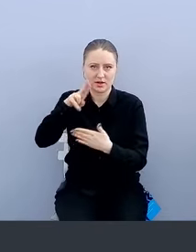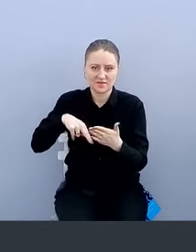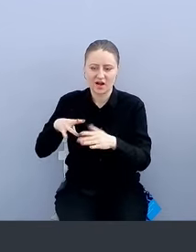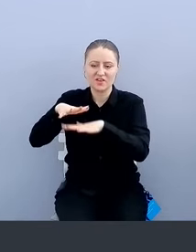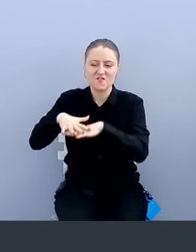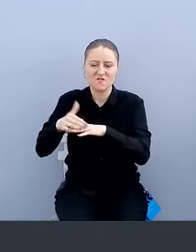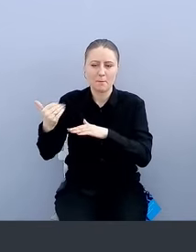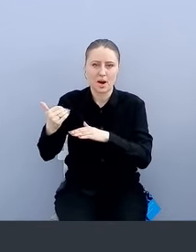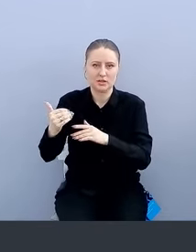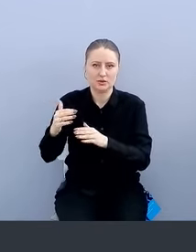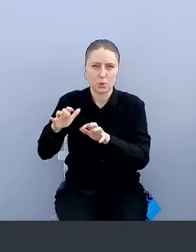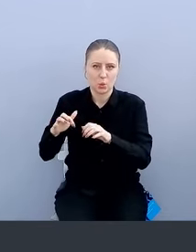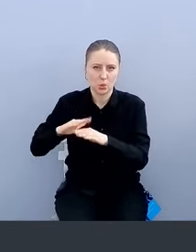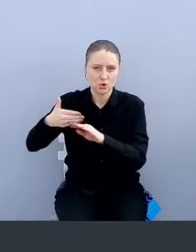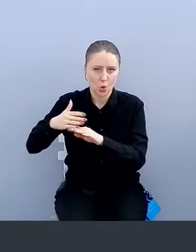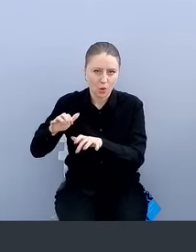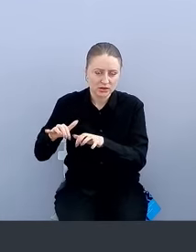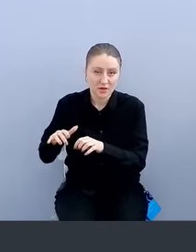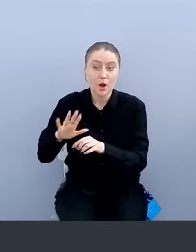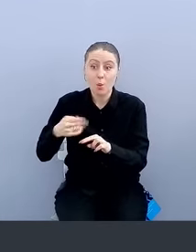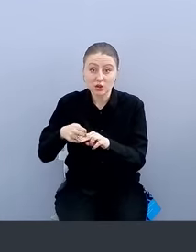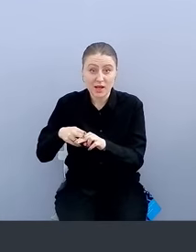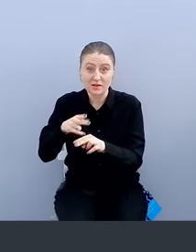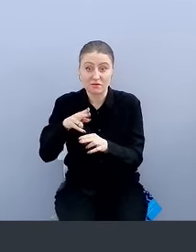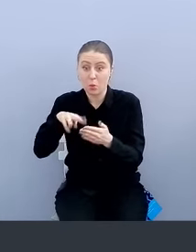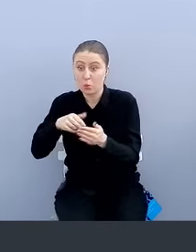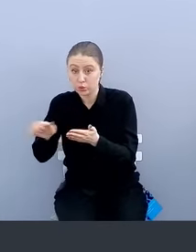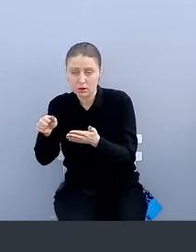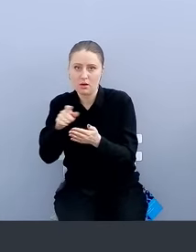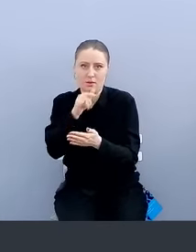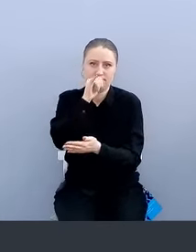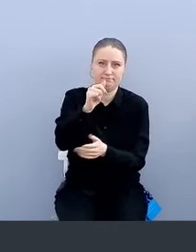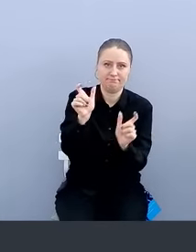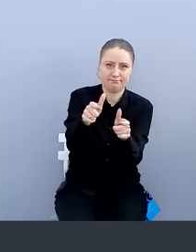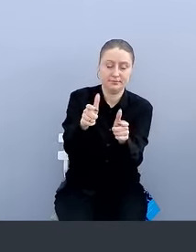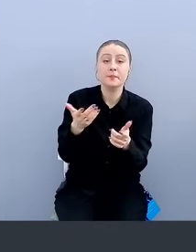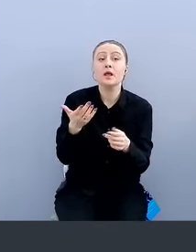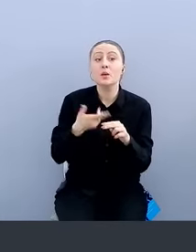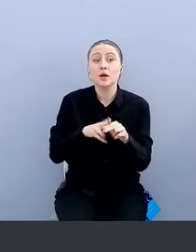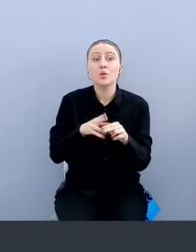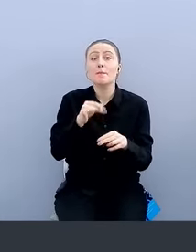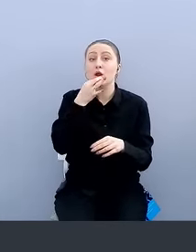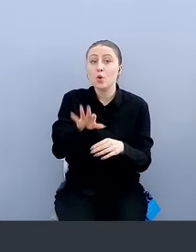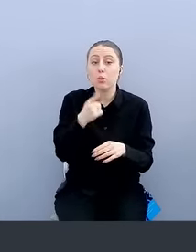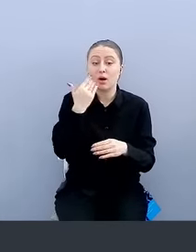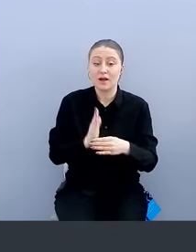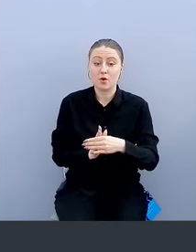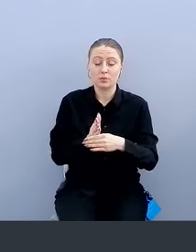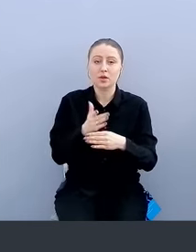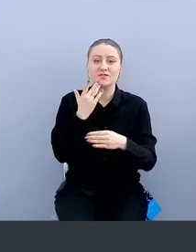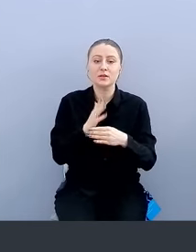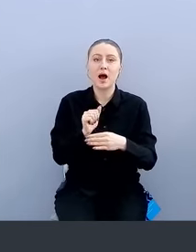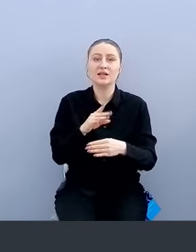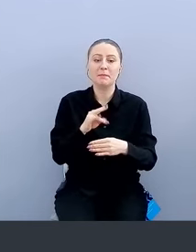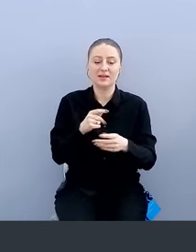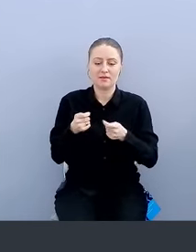базе устройств. И после этого тебя не пускают. Собственно, вот такая система. То есть при походе в любую админку вы попадаете не на админку,